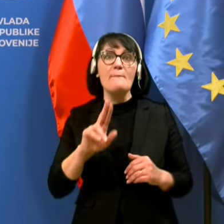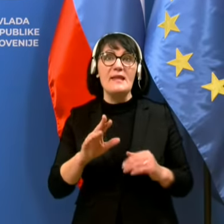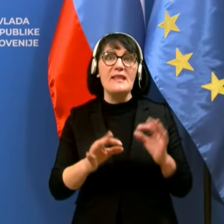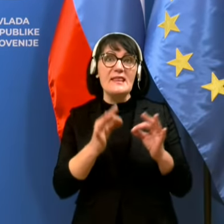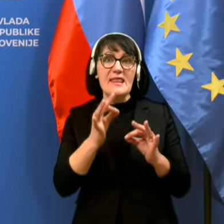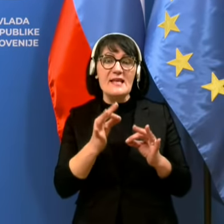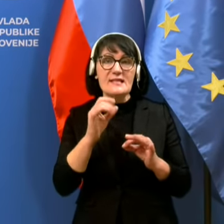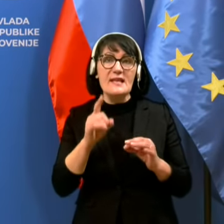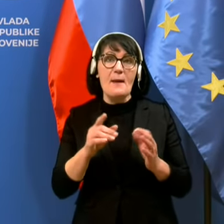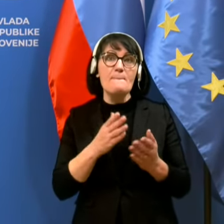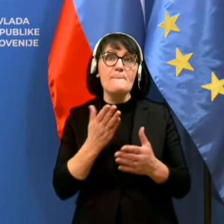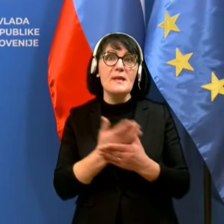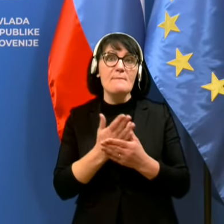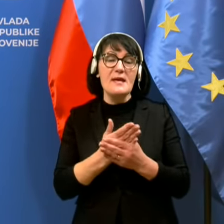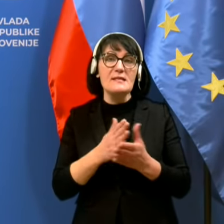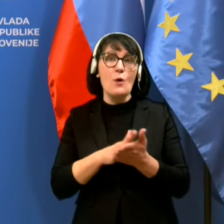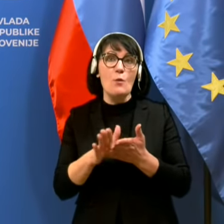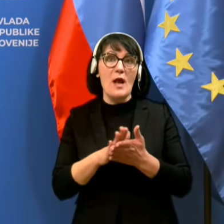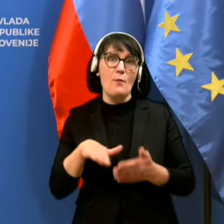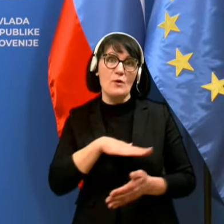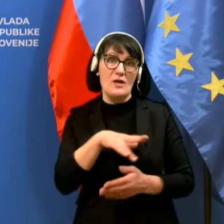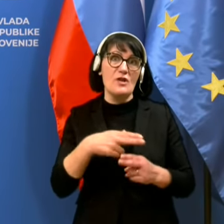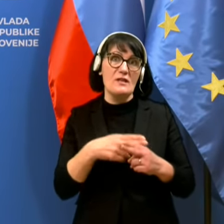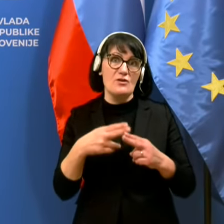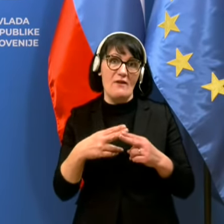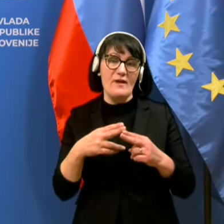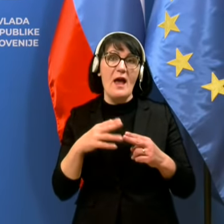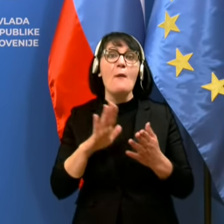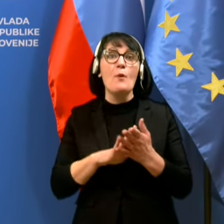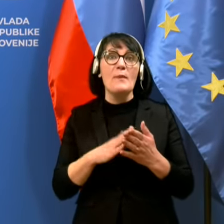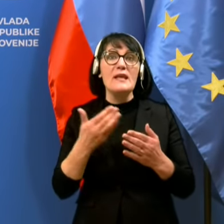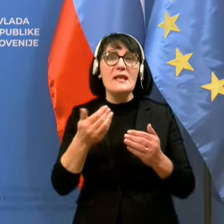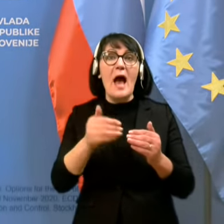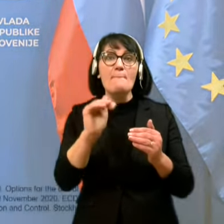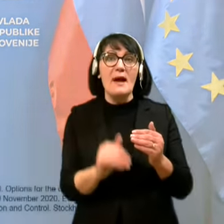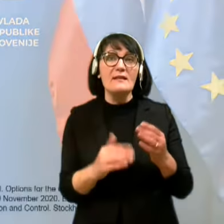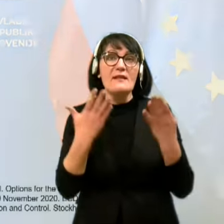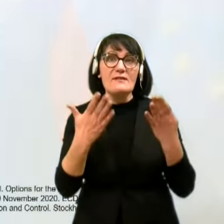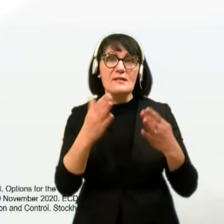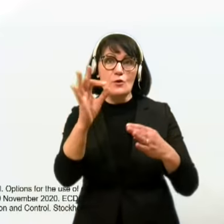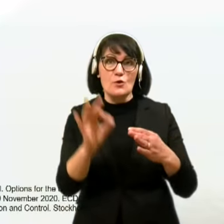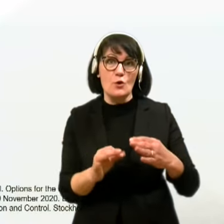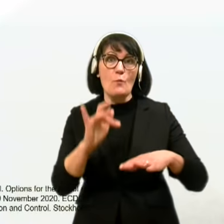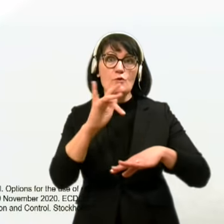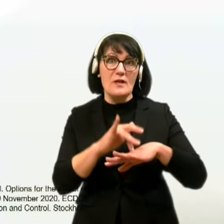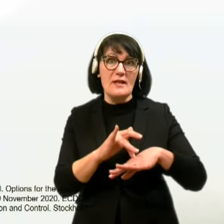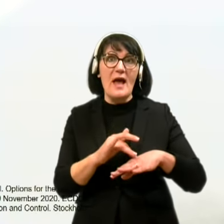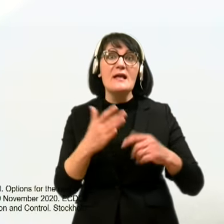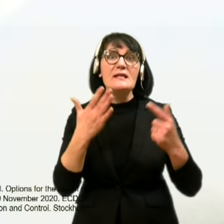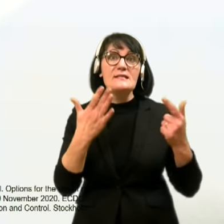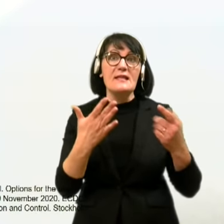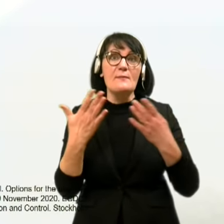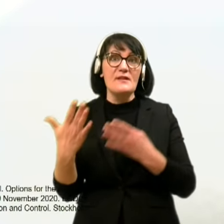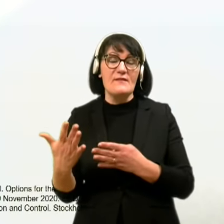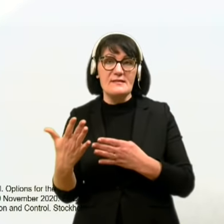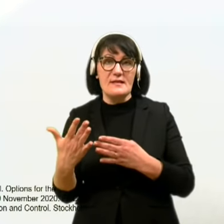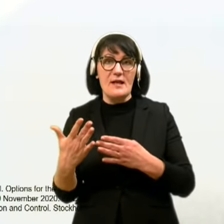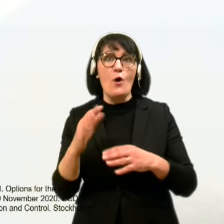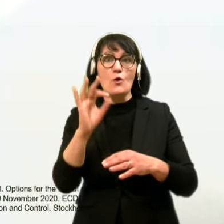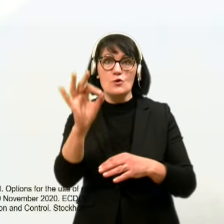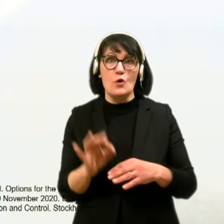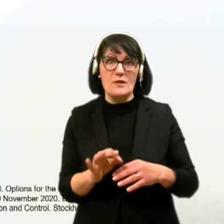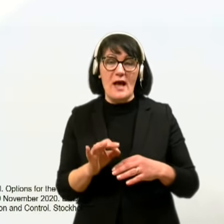primiran za uporabo v naši državi. To pomeni vsaj 98. občutljivost in 97. specifičnost.